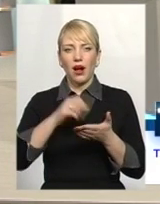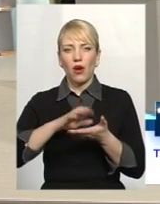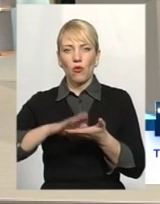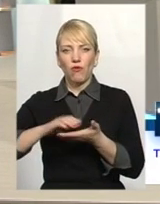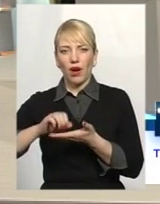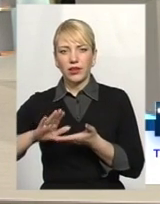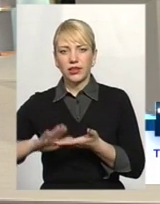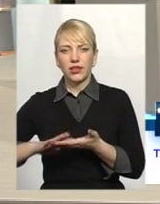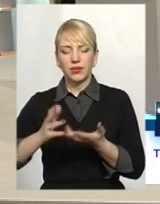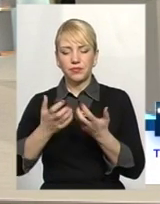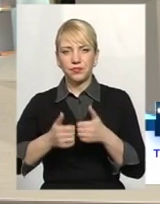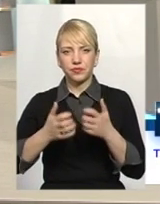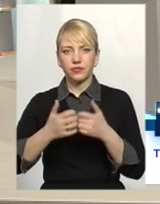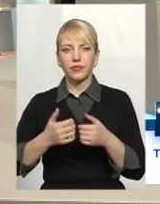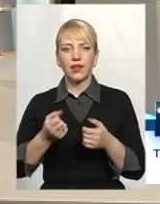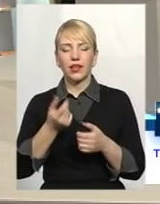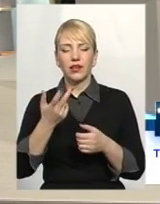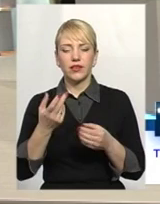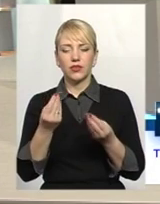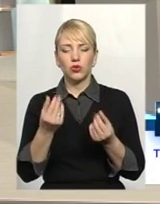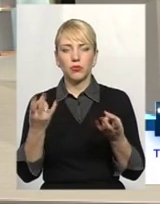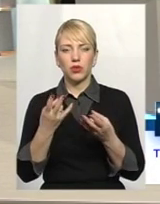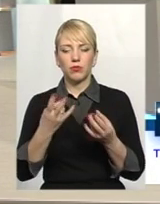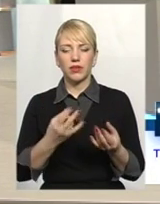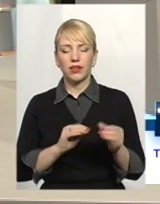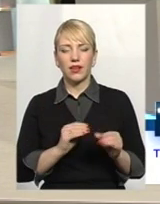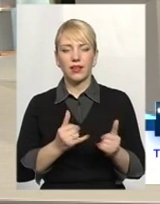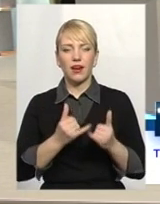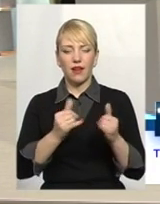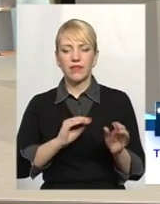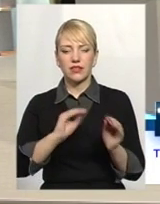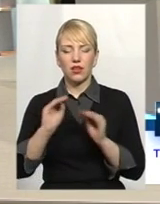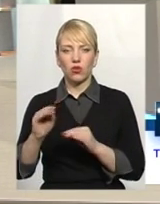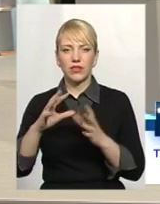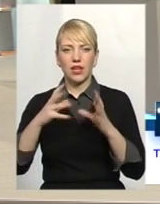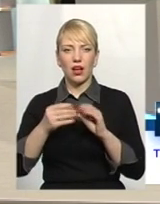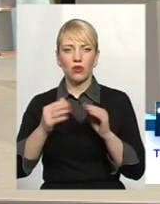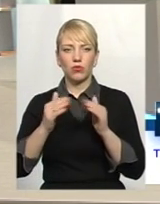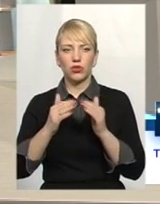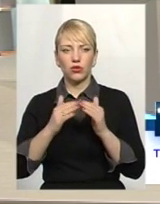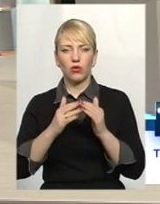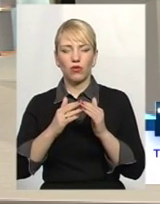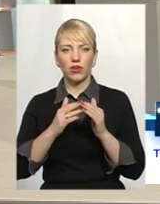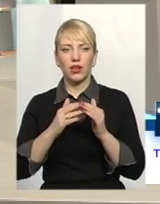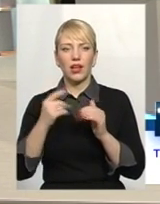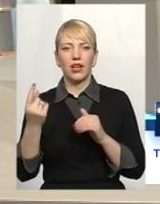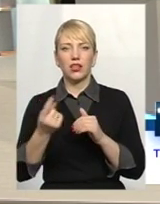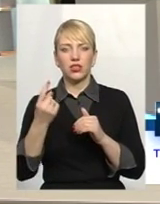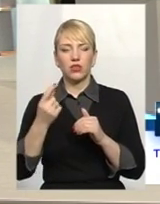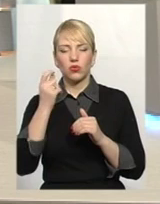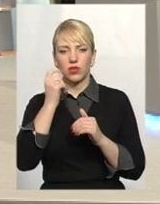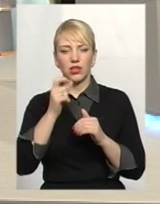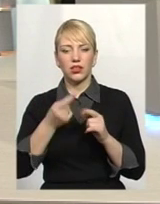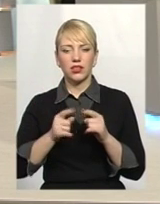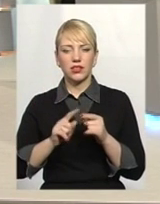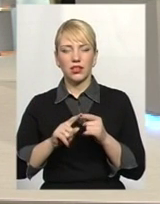кількість коштів, необхідних для встановлення загальнобудинкових лічильників в межах України, ця цифра варіюється десь